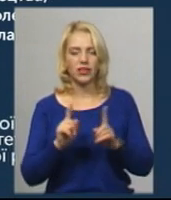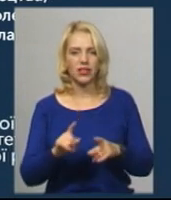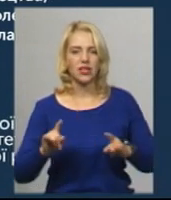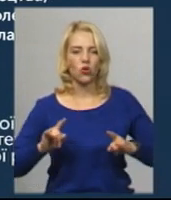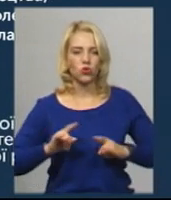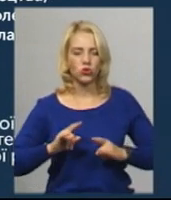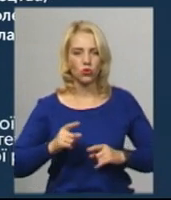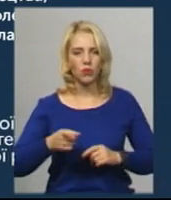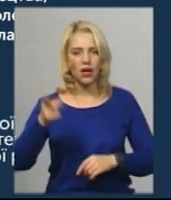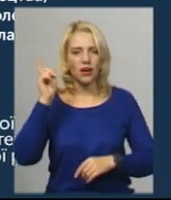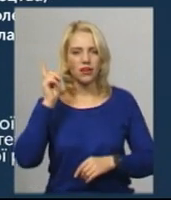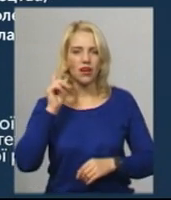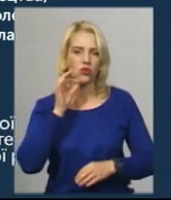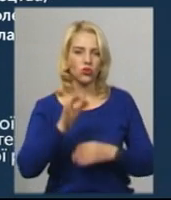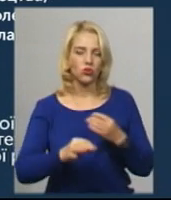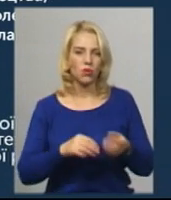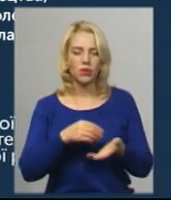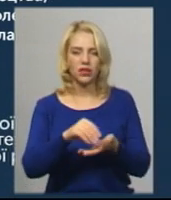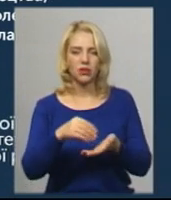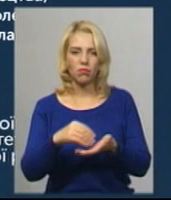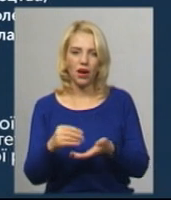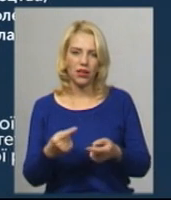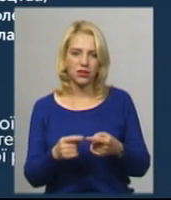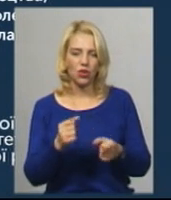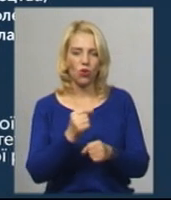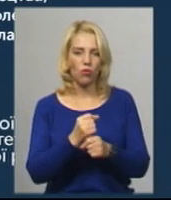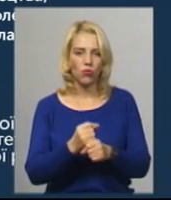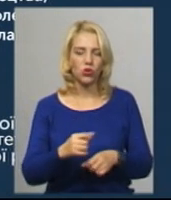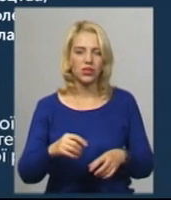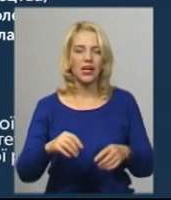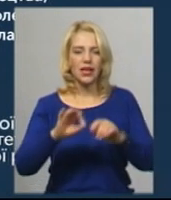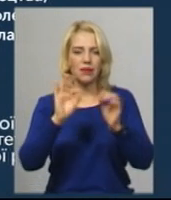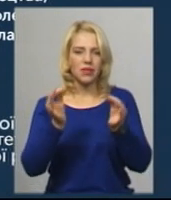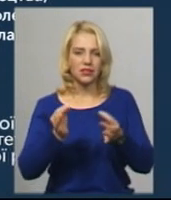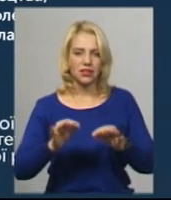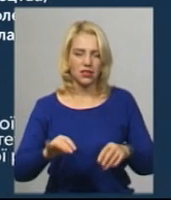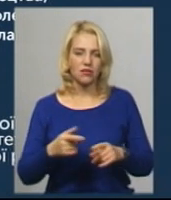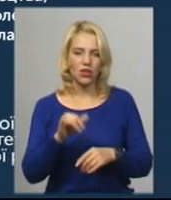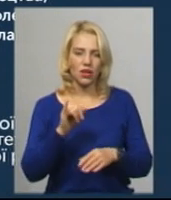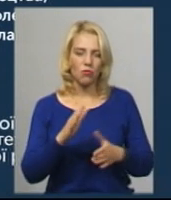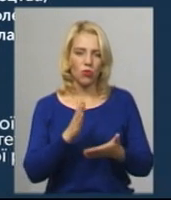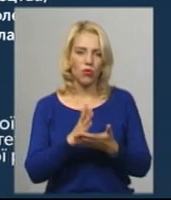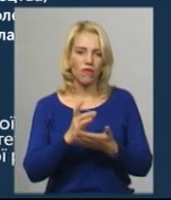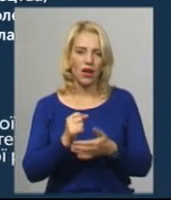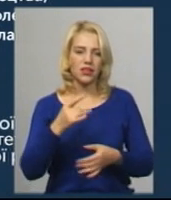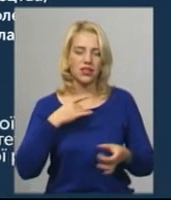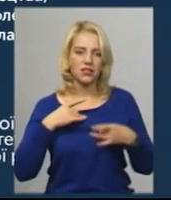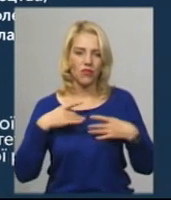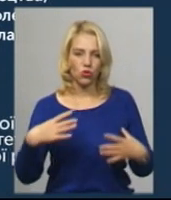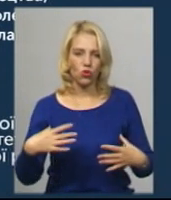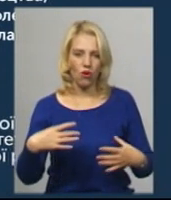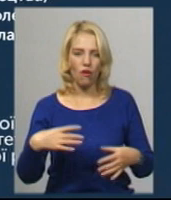придбати роботи місцевих майстрів декоративно-прикладного мистецтва, побувати на святковому концерті творчих